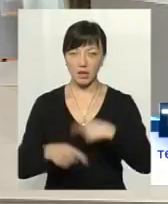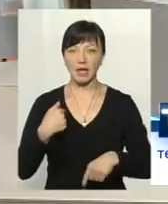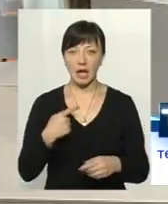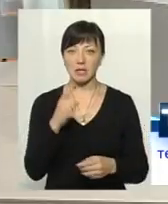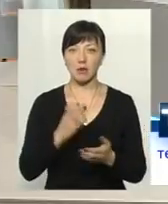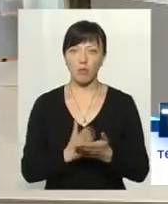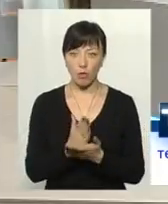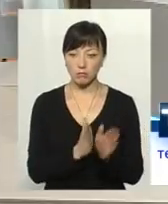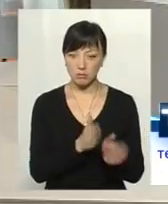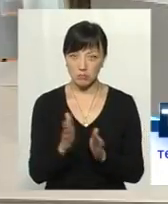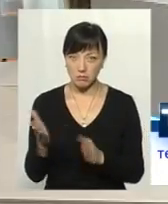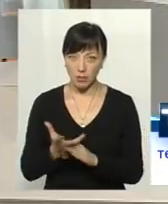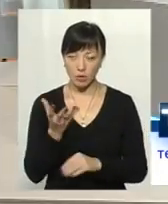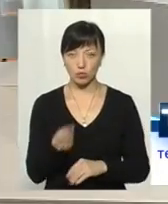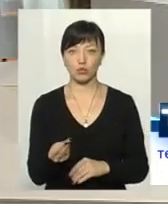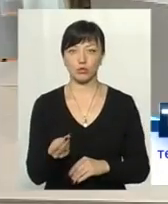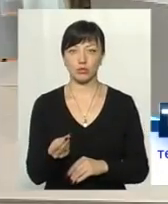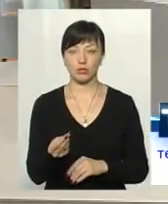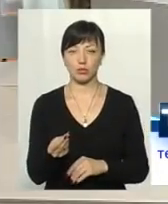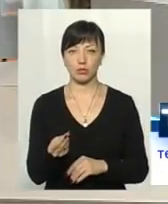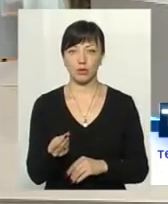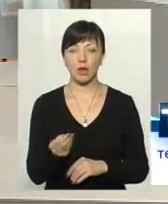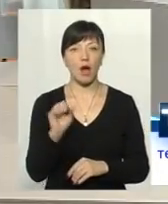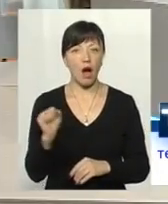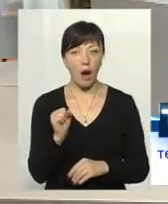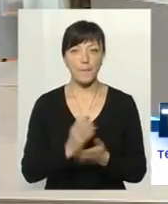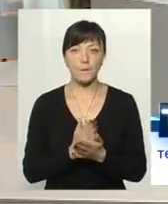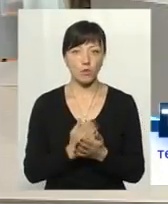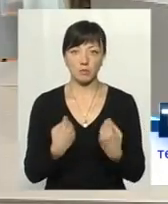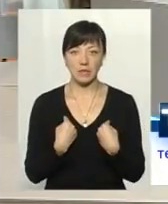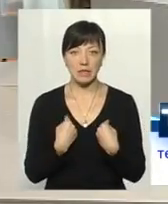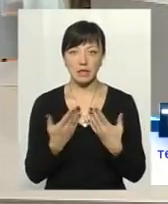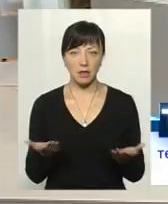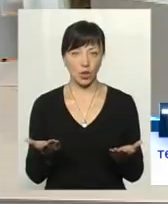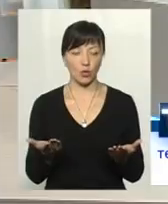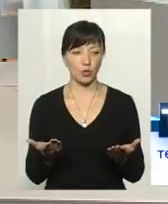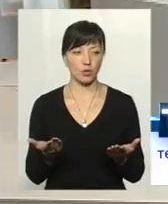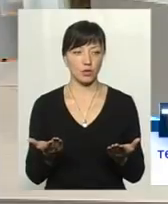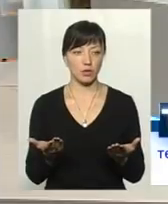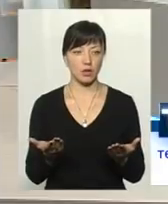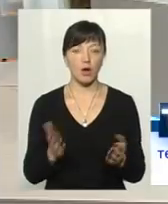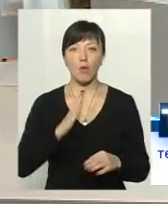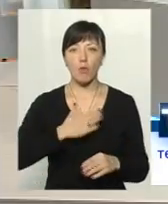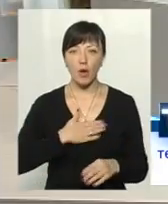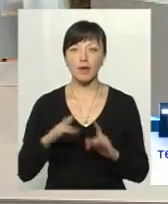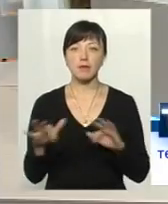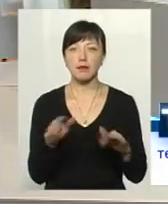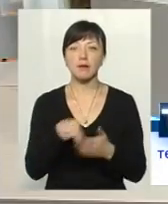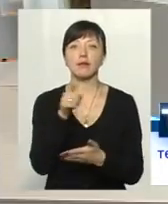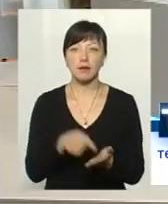послуги плачу справну. А послуг мені не надають. Мої дні її.